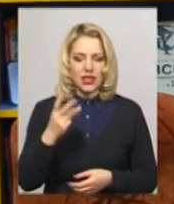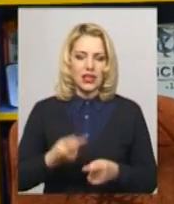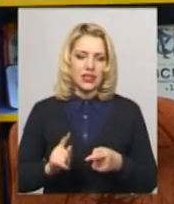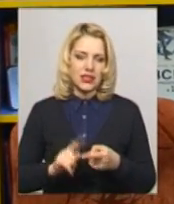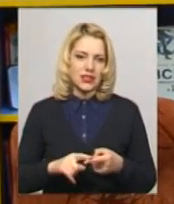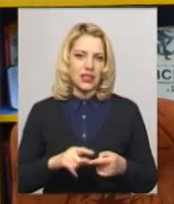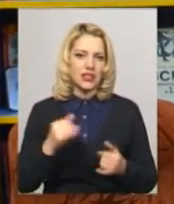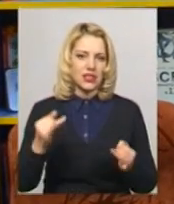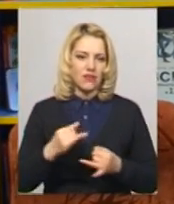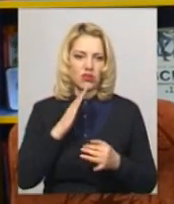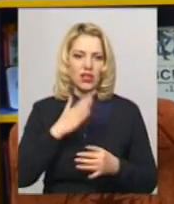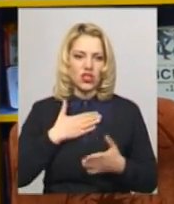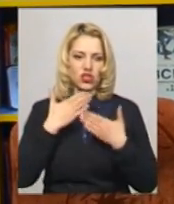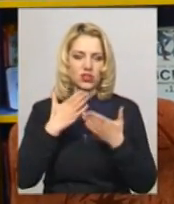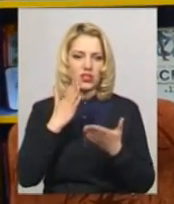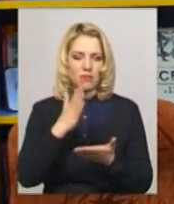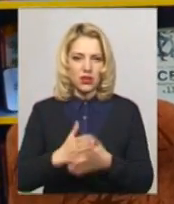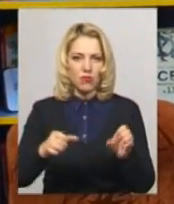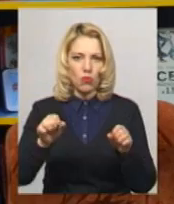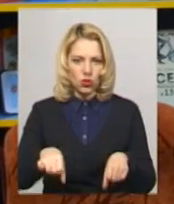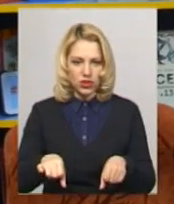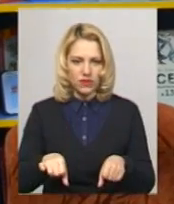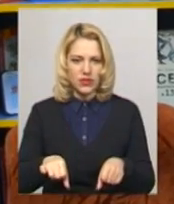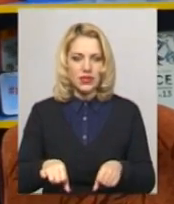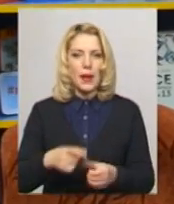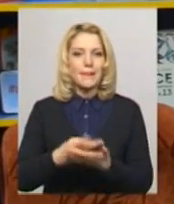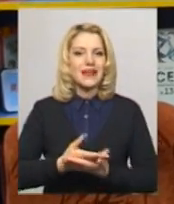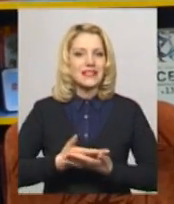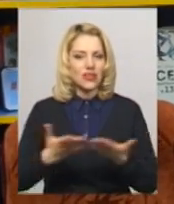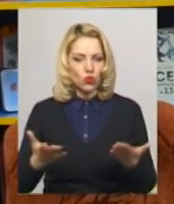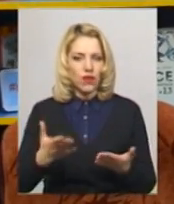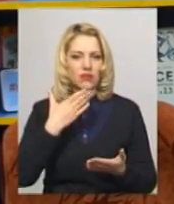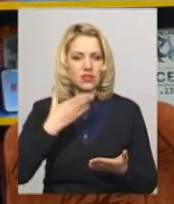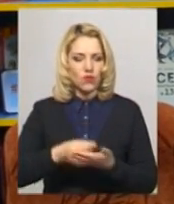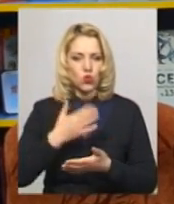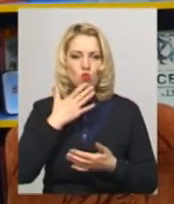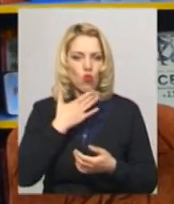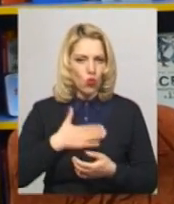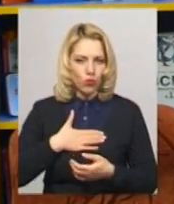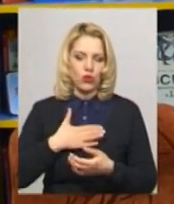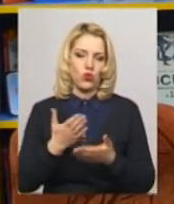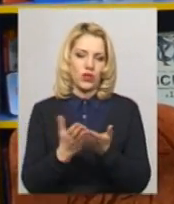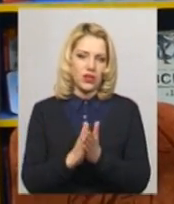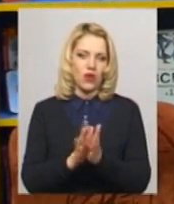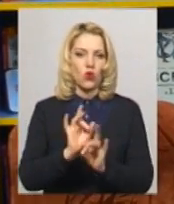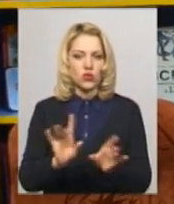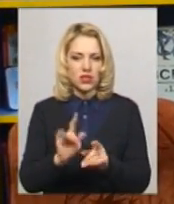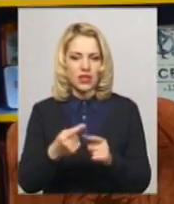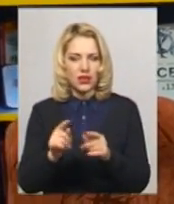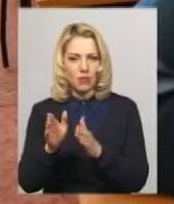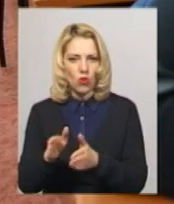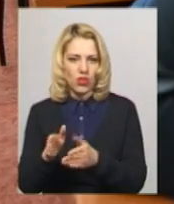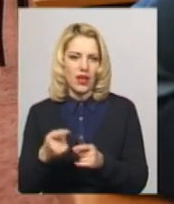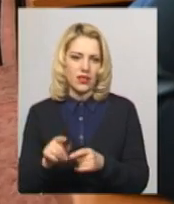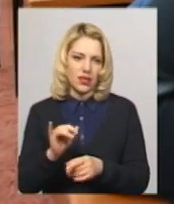наші читачі матимуть можливість презентувати свою улюблену книгу, розказати про неї, прорекламувати